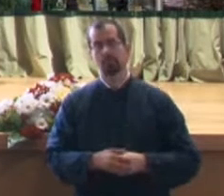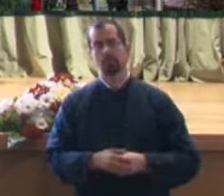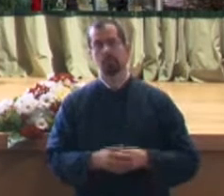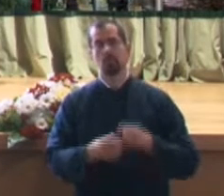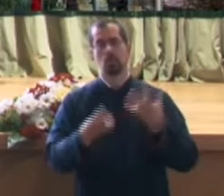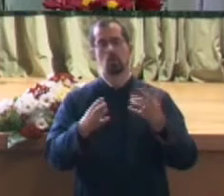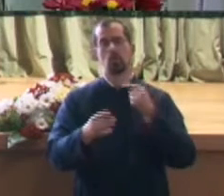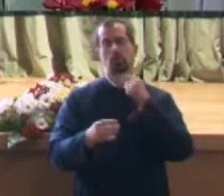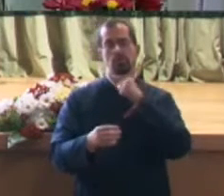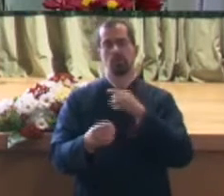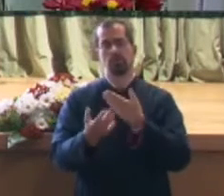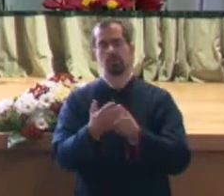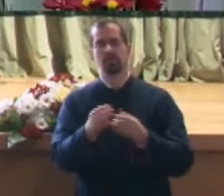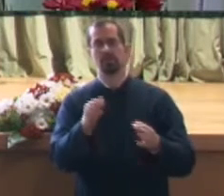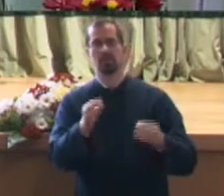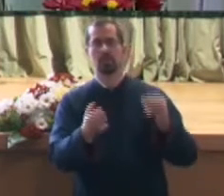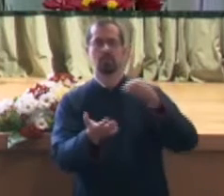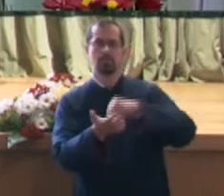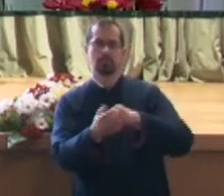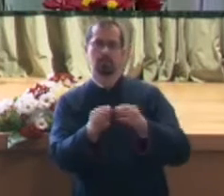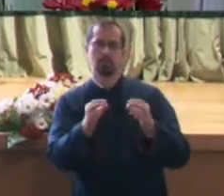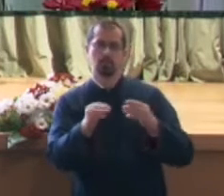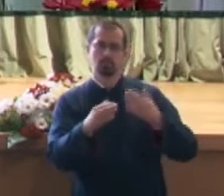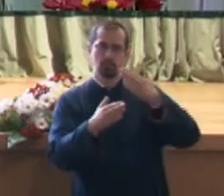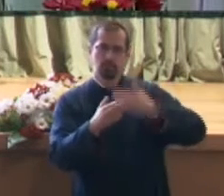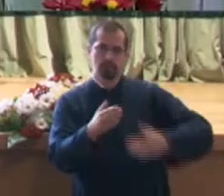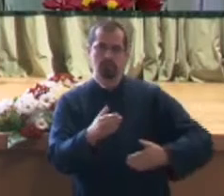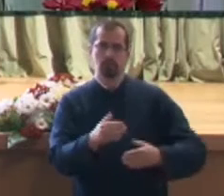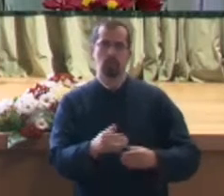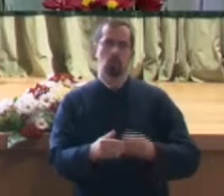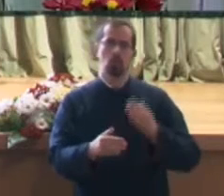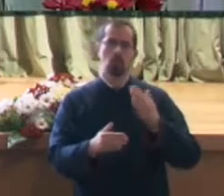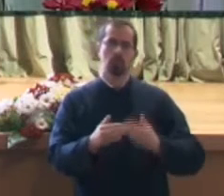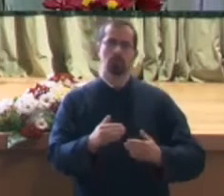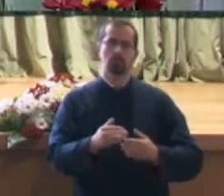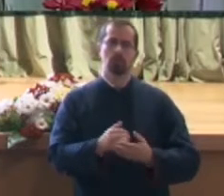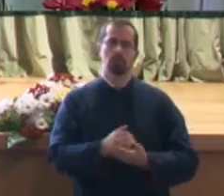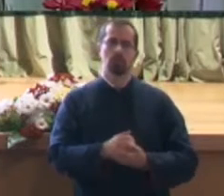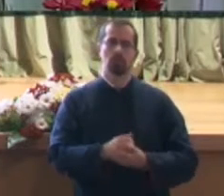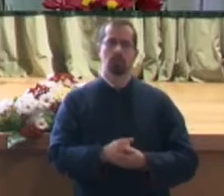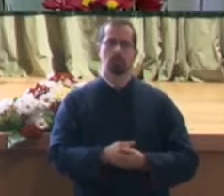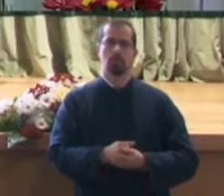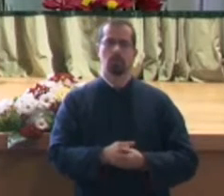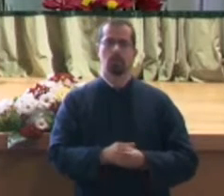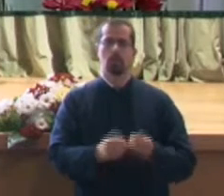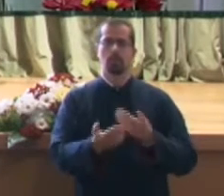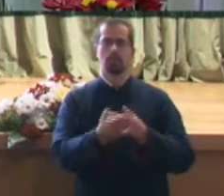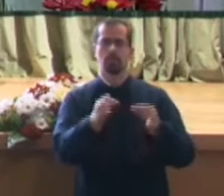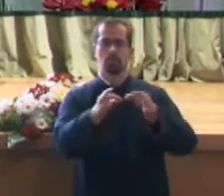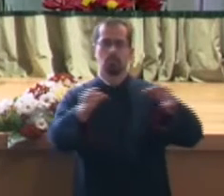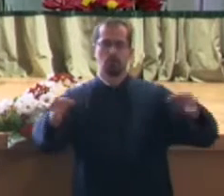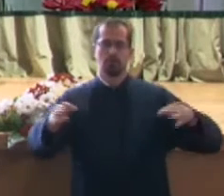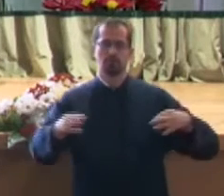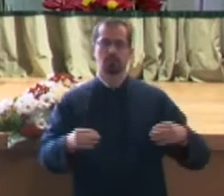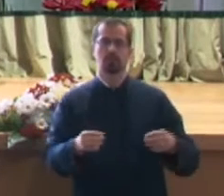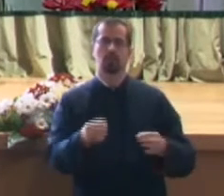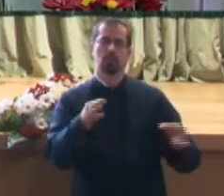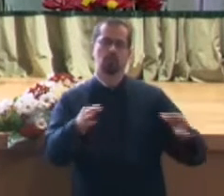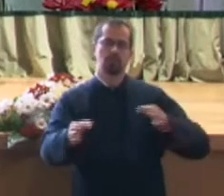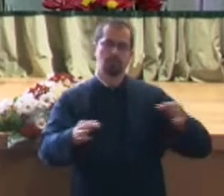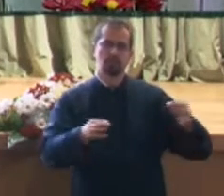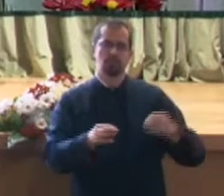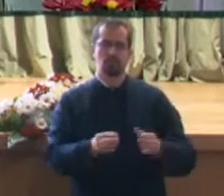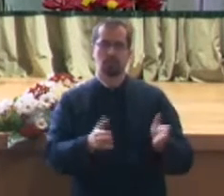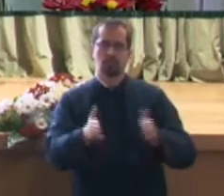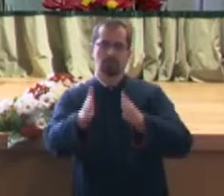este termenul limită pentru depunerea oferteror pentru proiectul cu modernizarea stațiilor de autobuz în